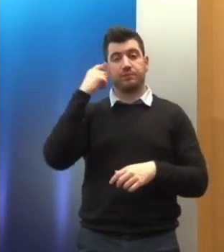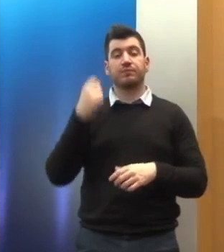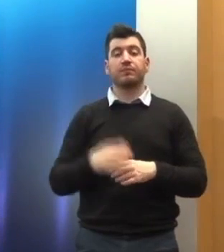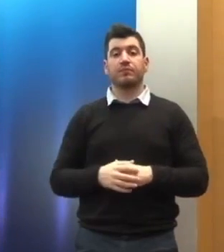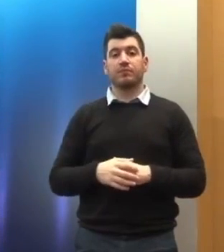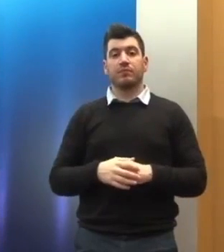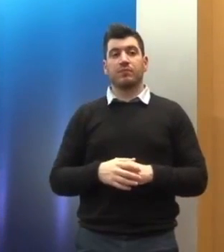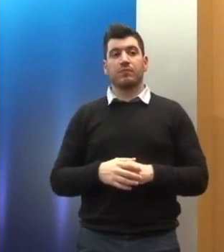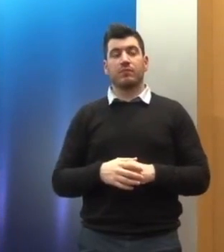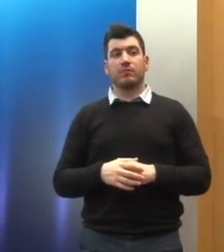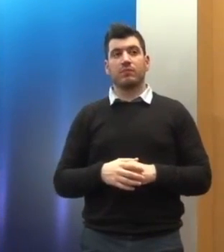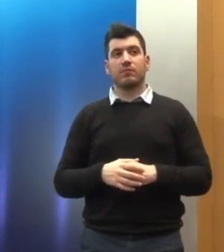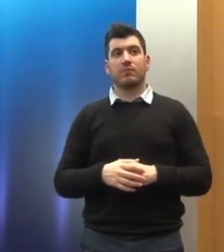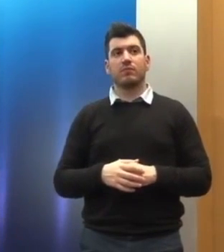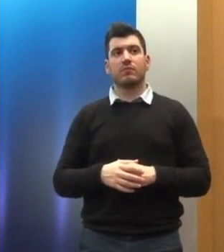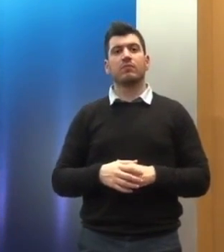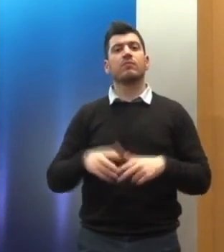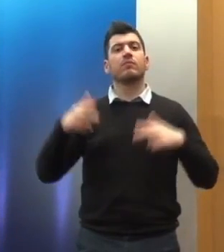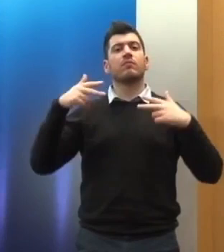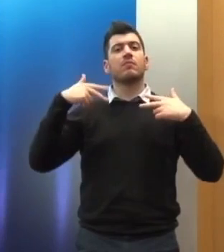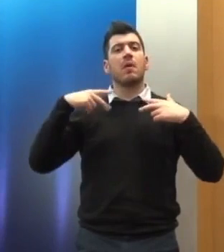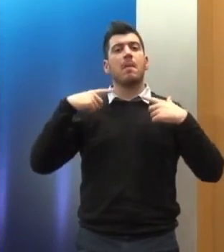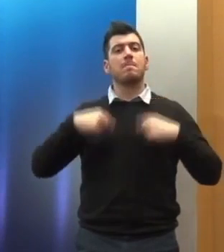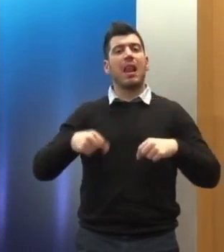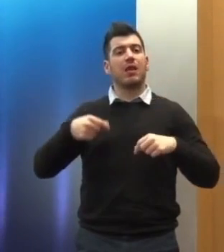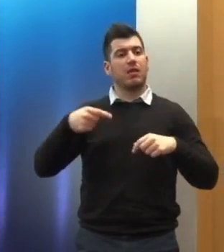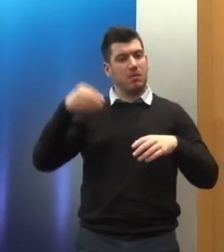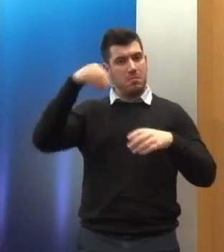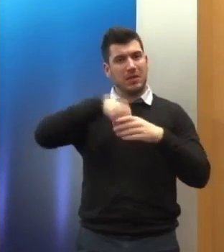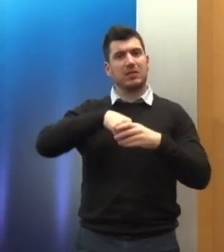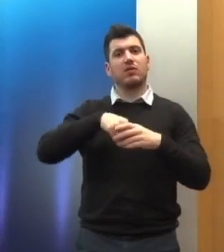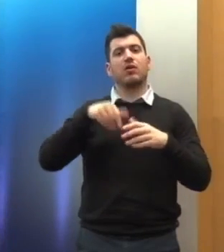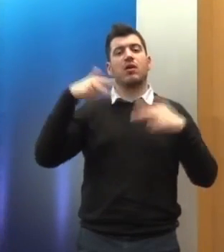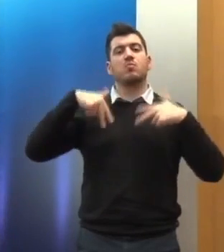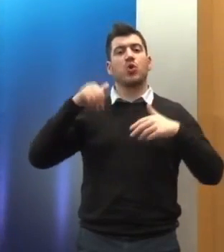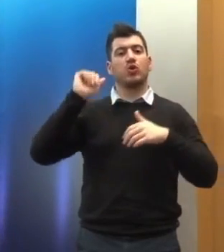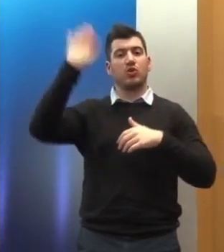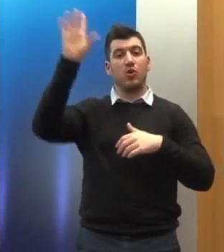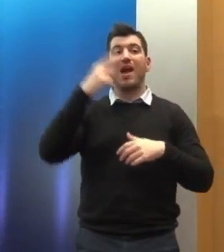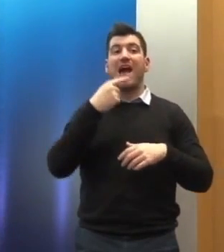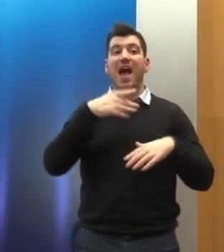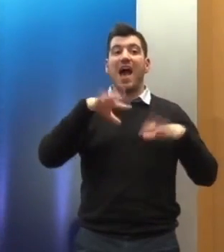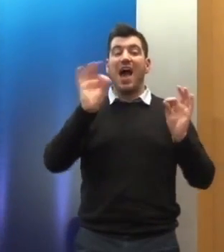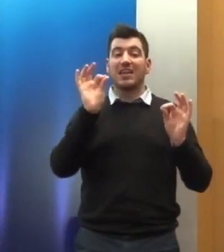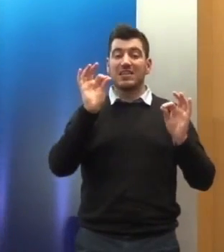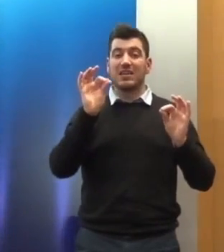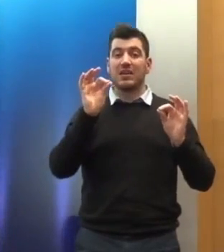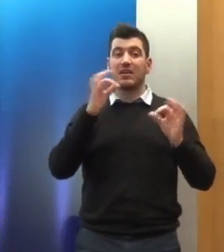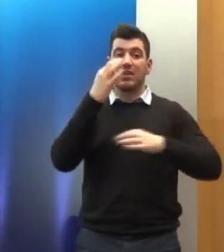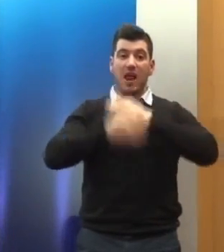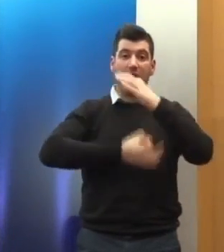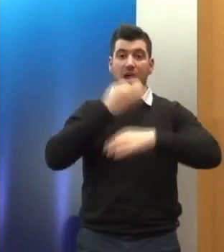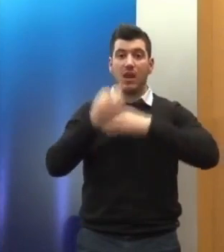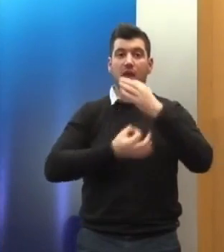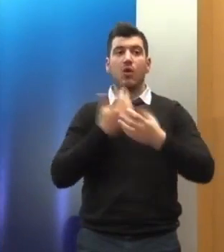έλεγχο διακεκριμένους τελέχους του Υπουργή των Εξωτερικών ξεκινούσε με τη φράση ότι στο μεγάλο ποσοστό της η Ελλάδα αποτελείται